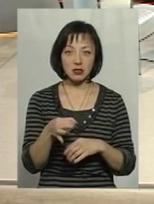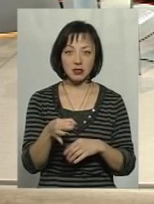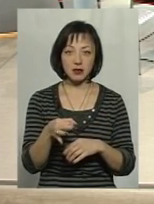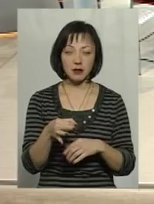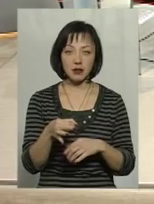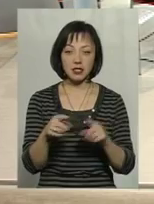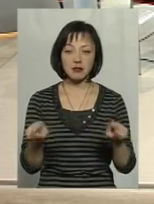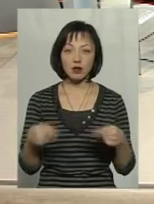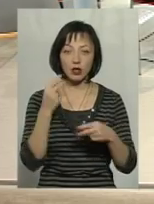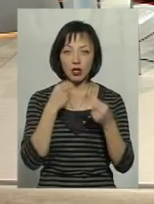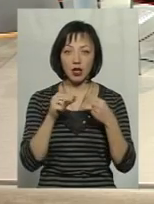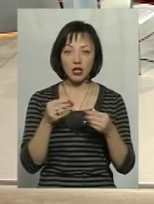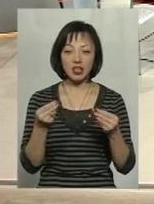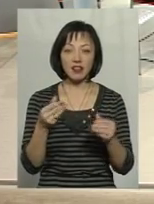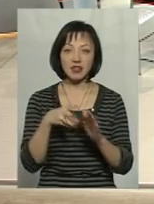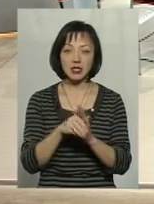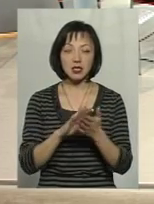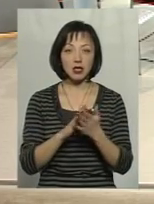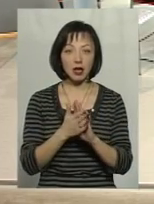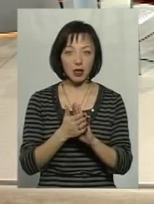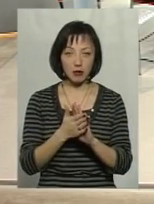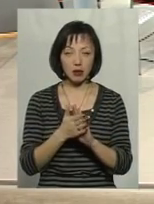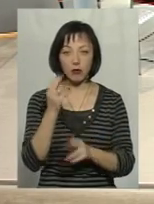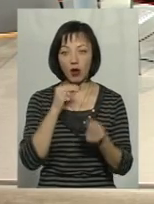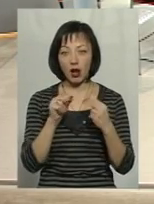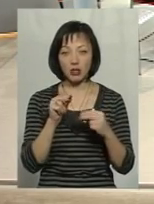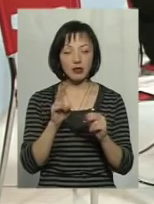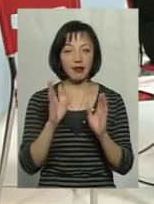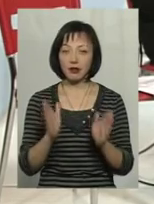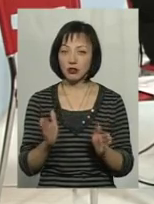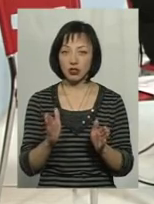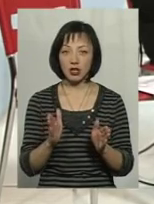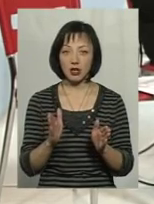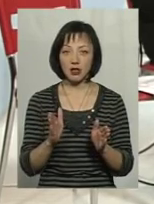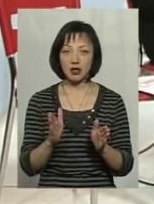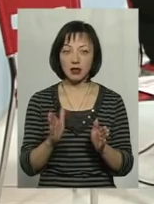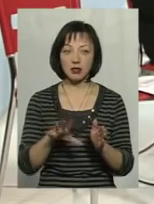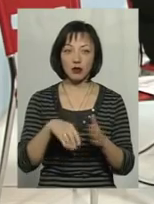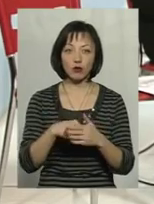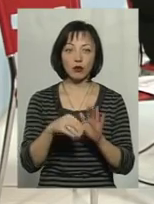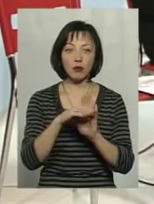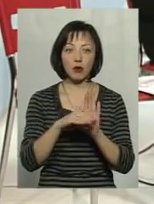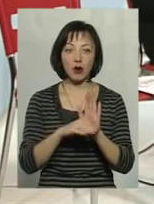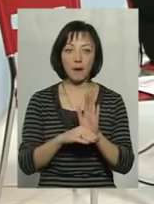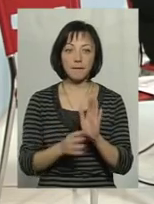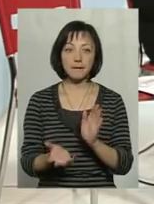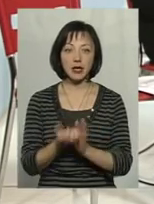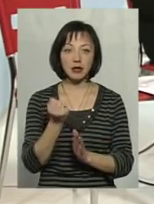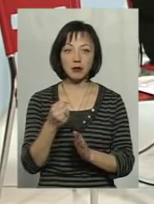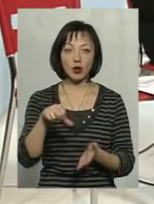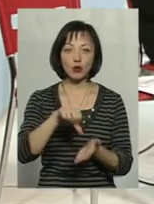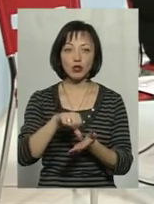якби створити кращий інвестиційний клімат, покращити? Не лише за рахунок програм підтримки